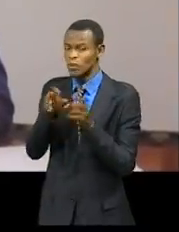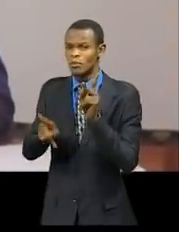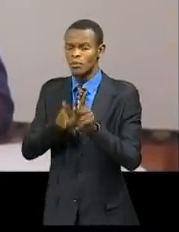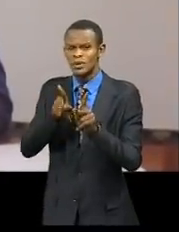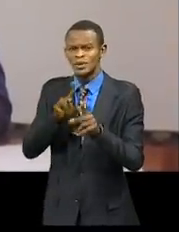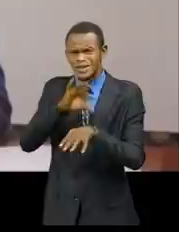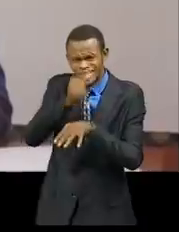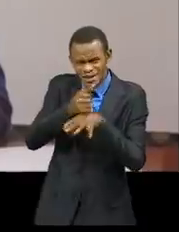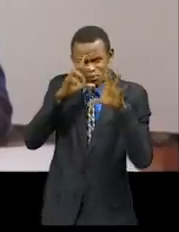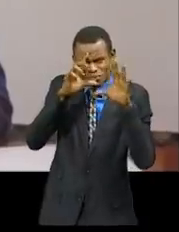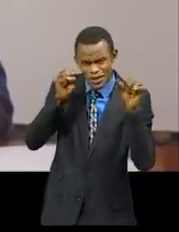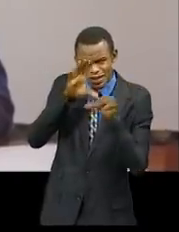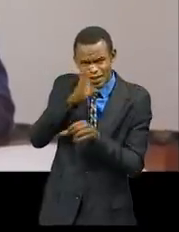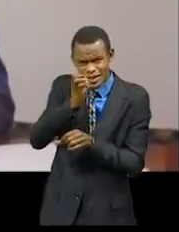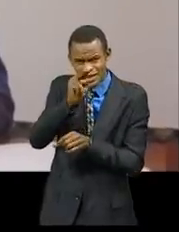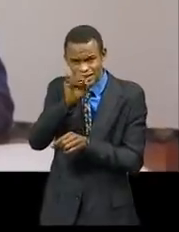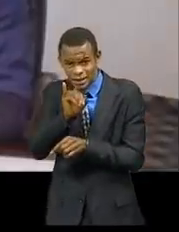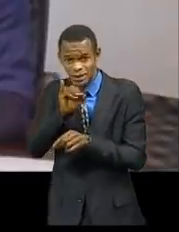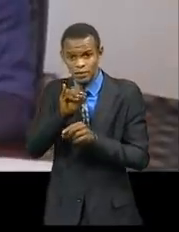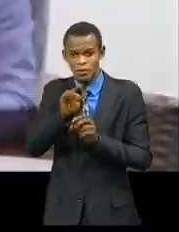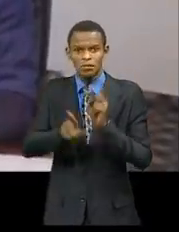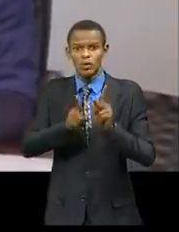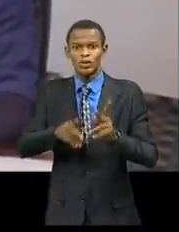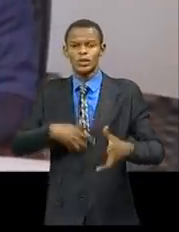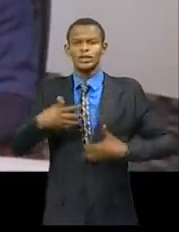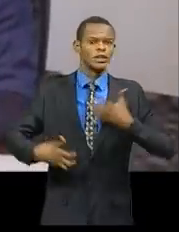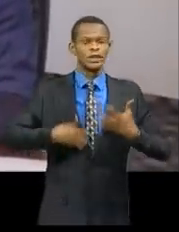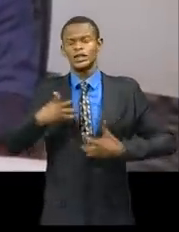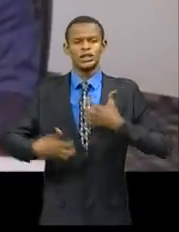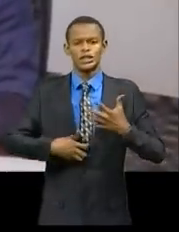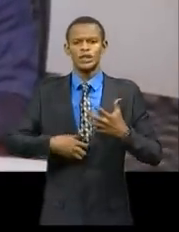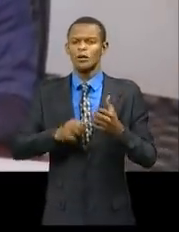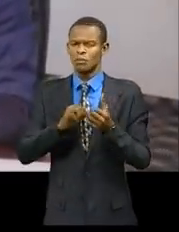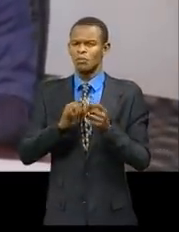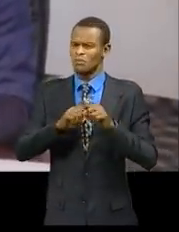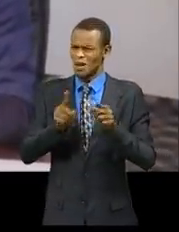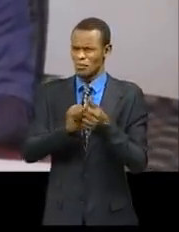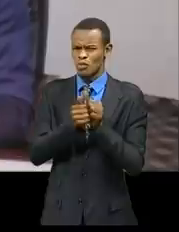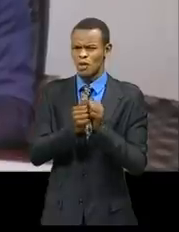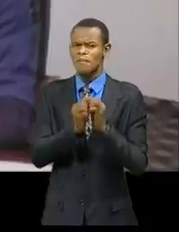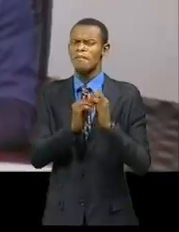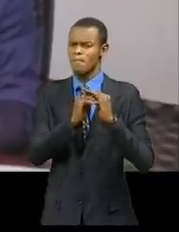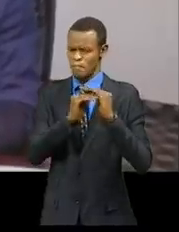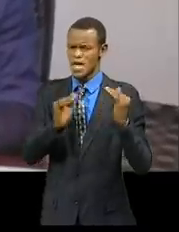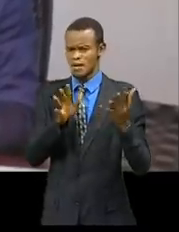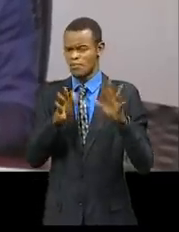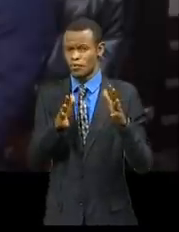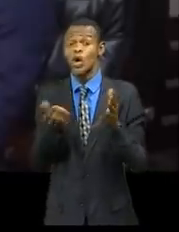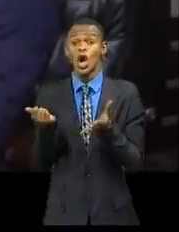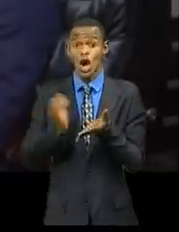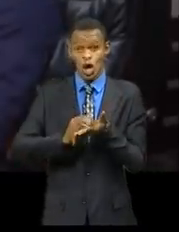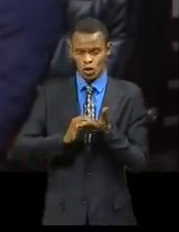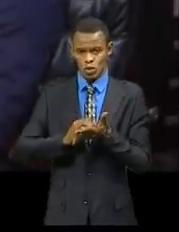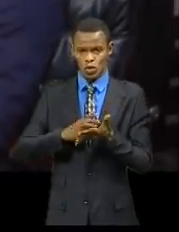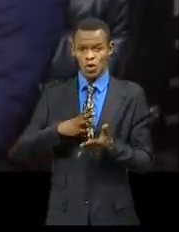siège dans les provinces du Nord Kivu et des Litoris. Le Conseil des ministres a également été informé du rapport